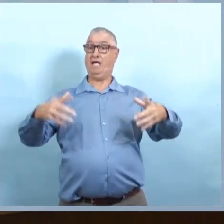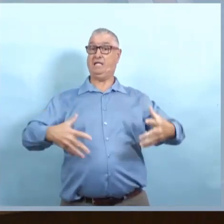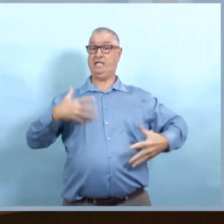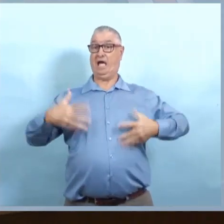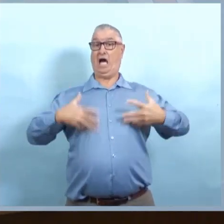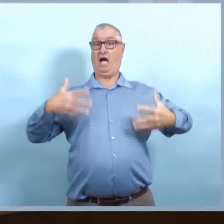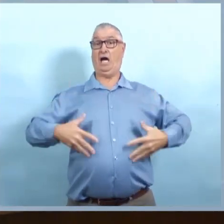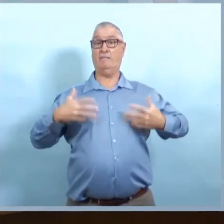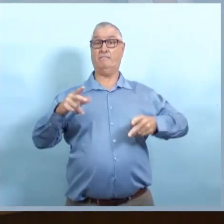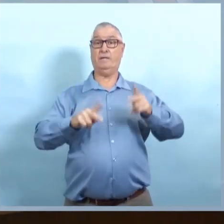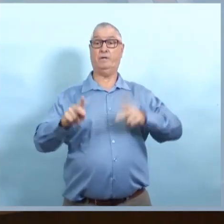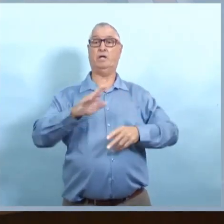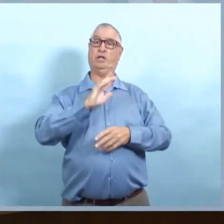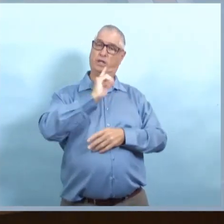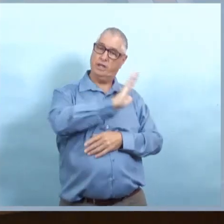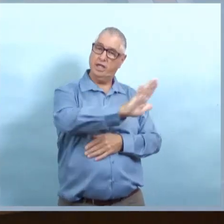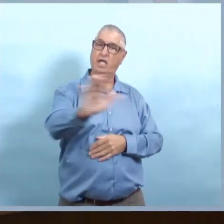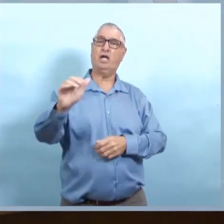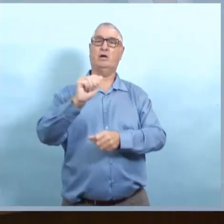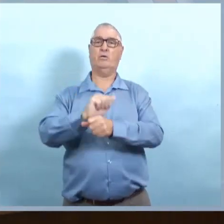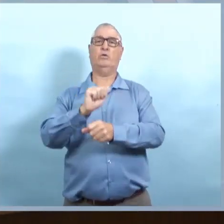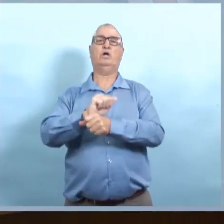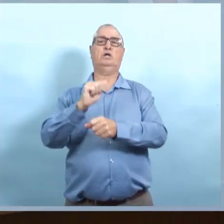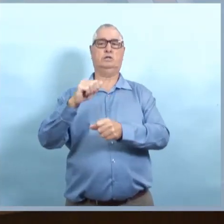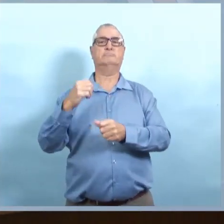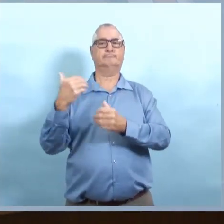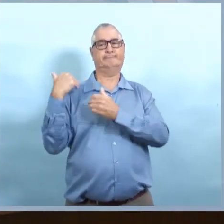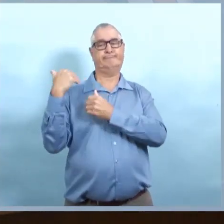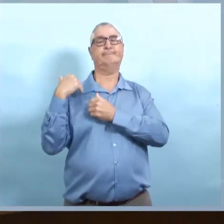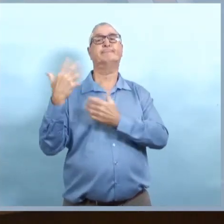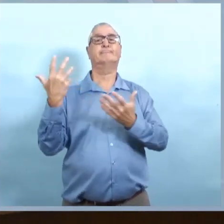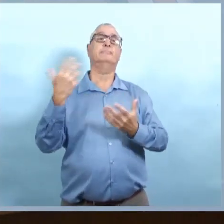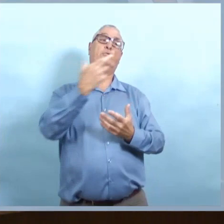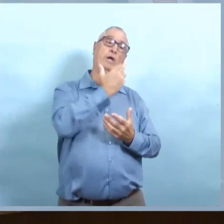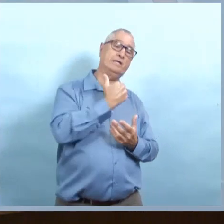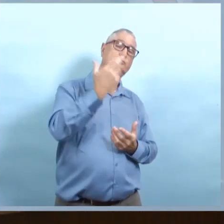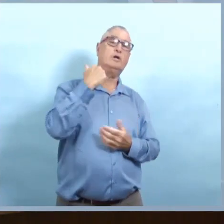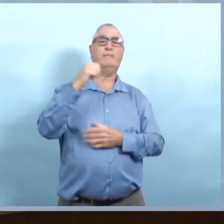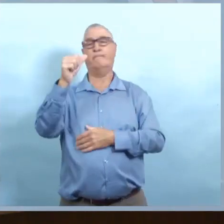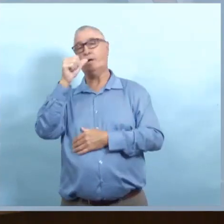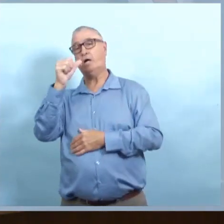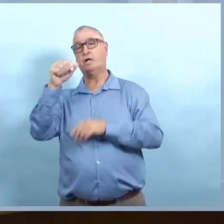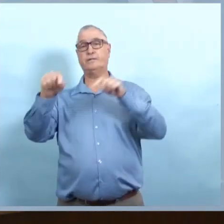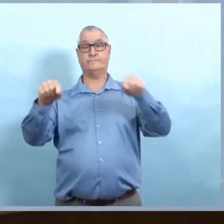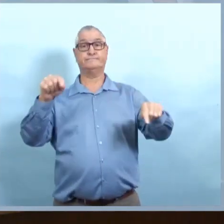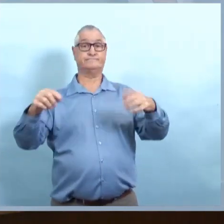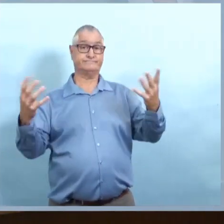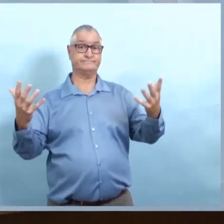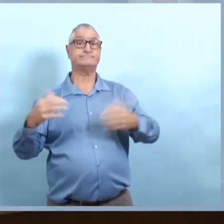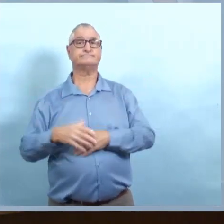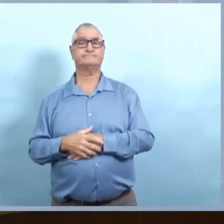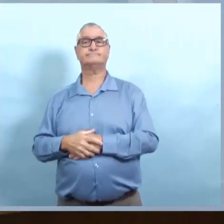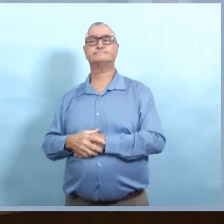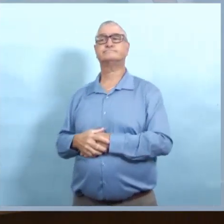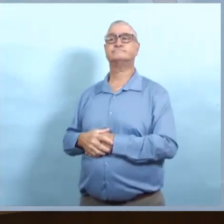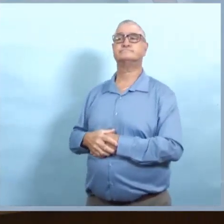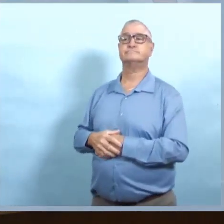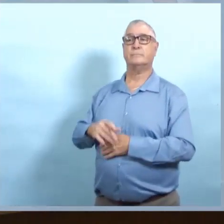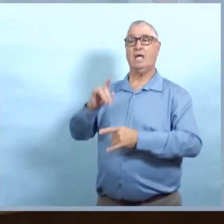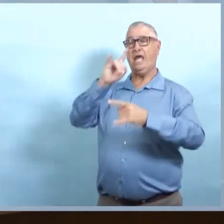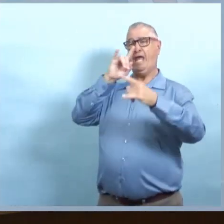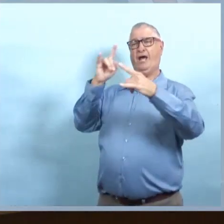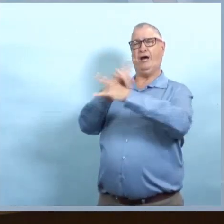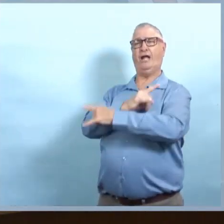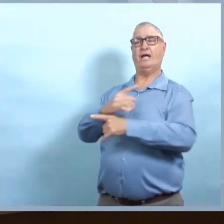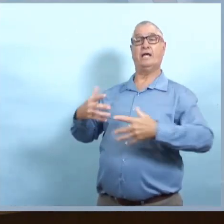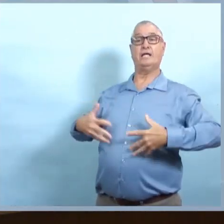certains cas à risque plus élevés où les comportements ont été causés par ça, mais certainement,